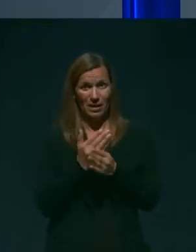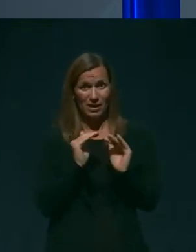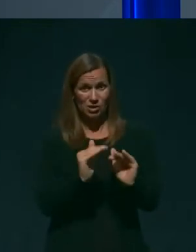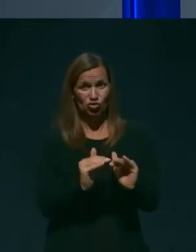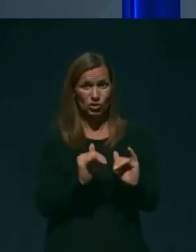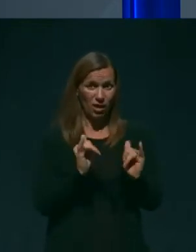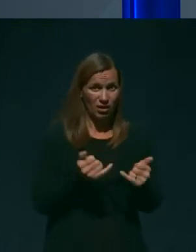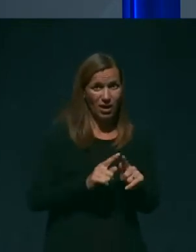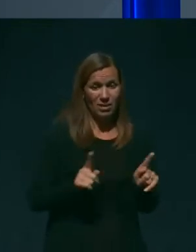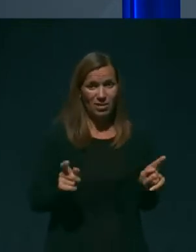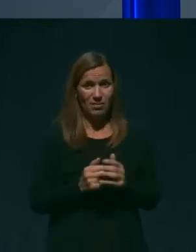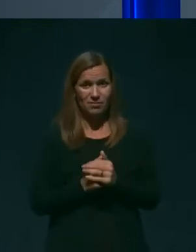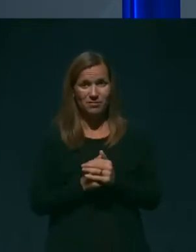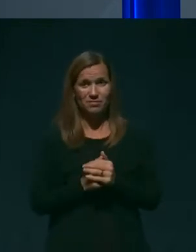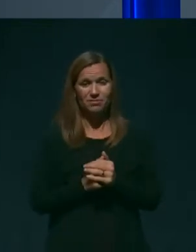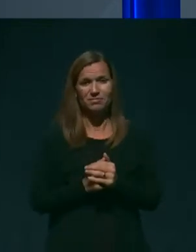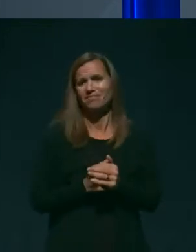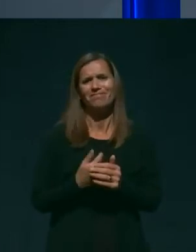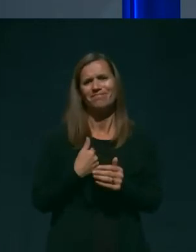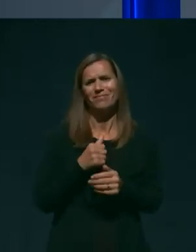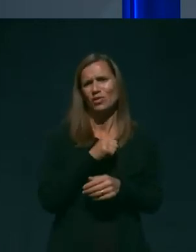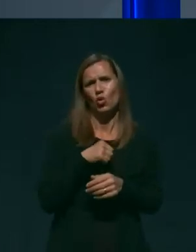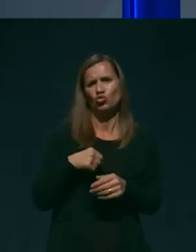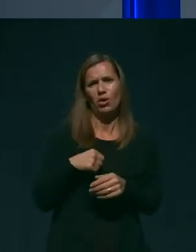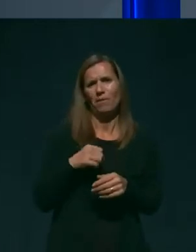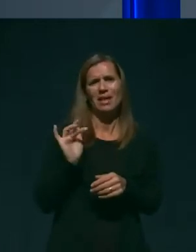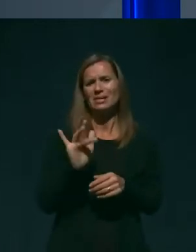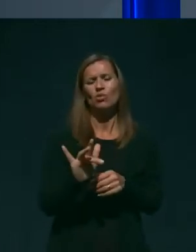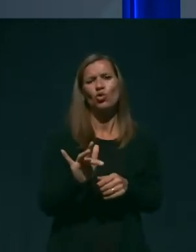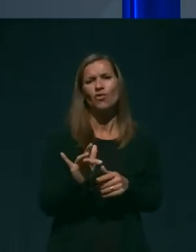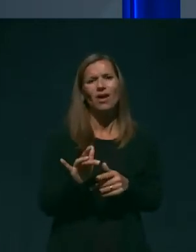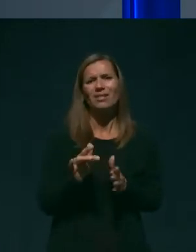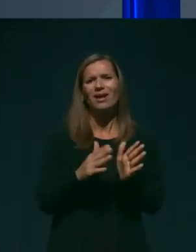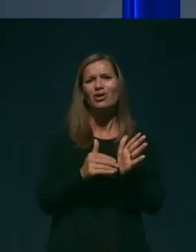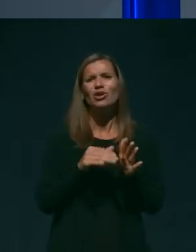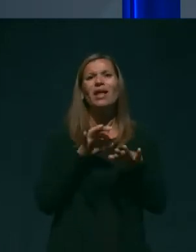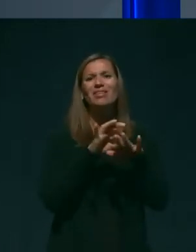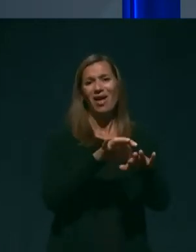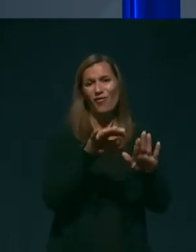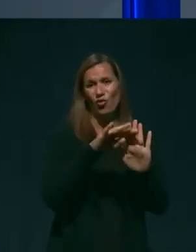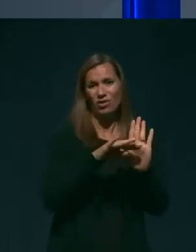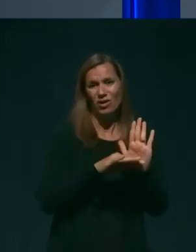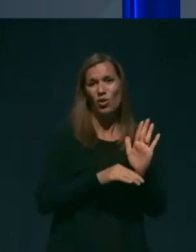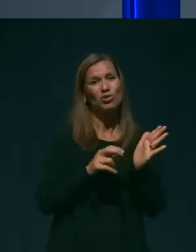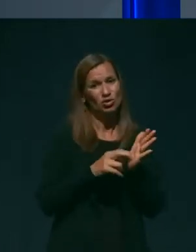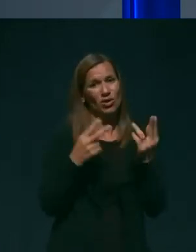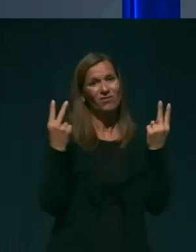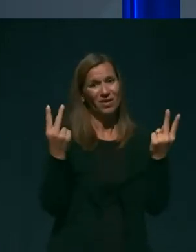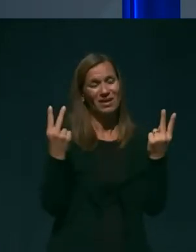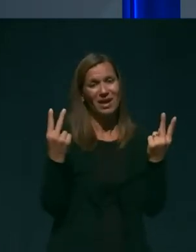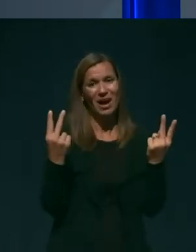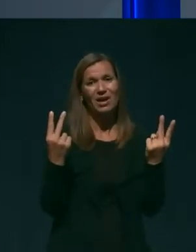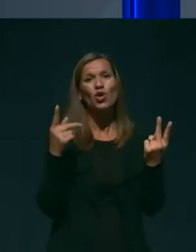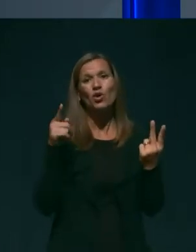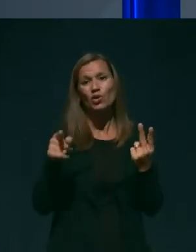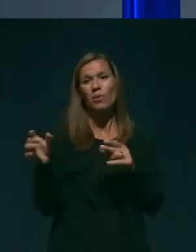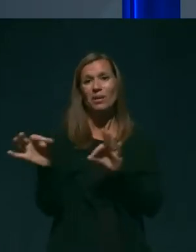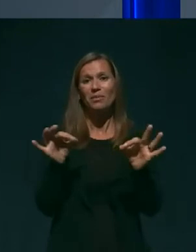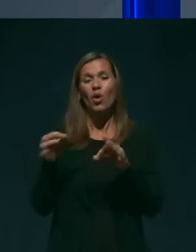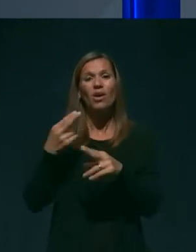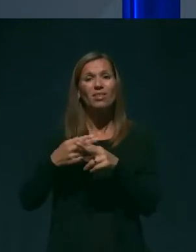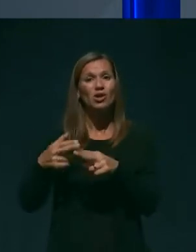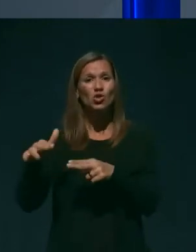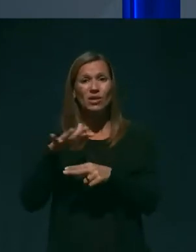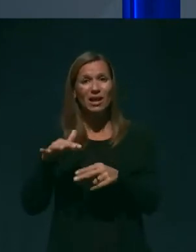Jaz ne bi rada nas protovala kašnim konkretnim navodilom, ki so še v veljavi in njih pripravlja nacionalni štud za javno